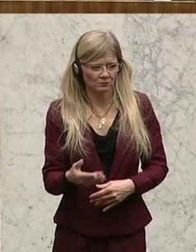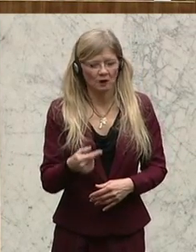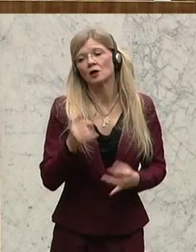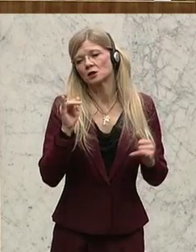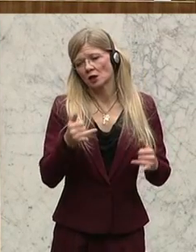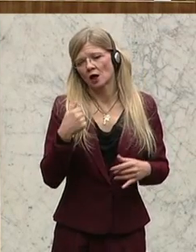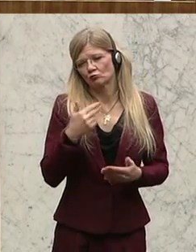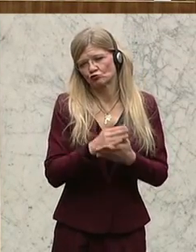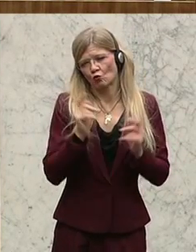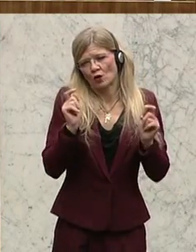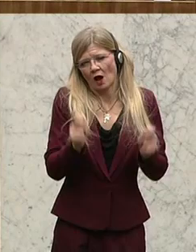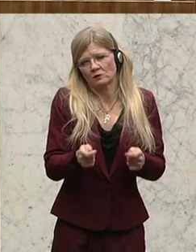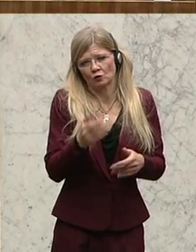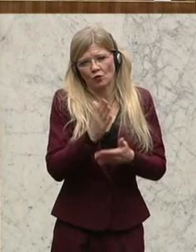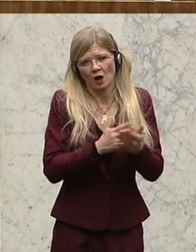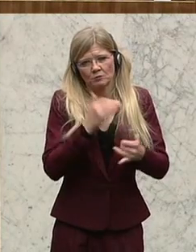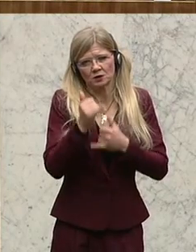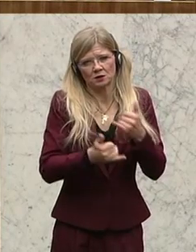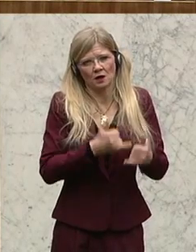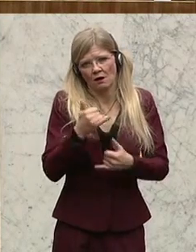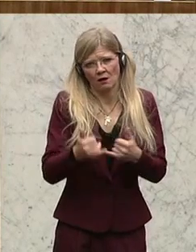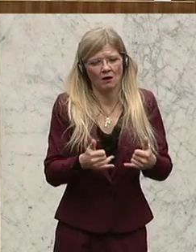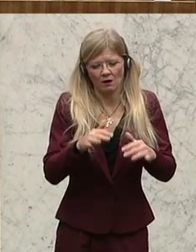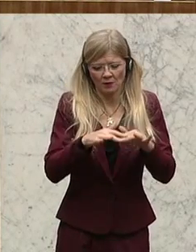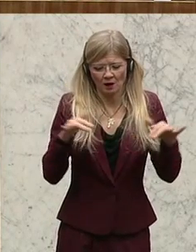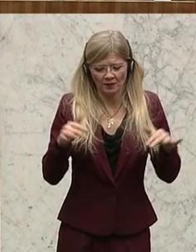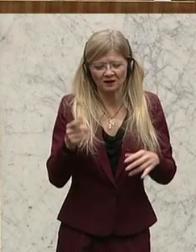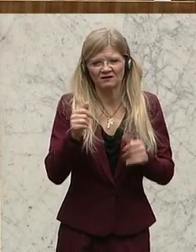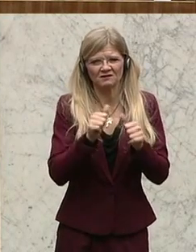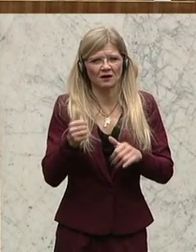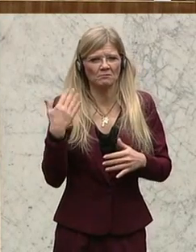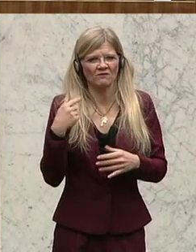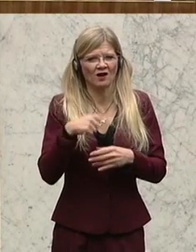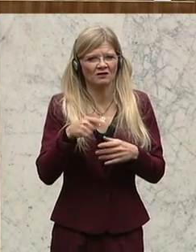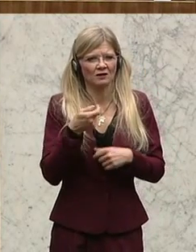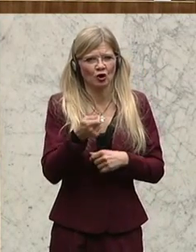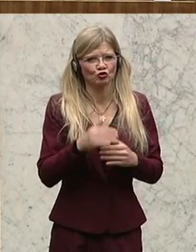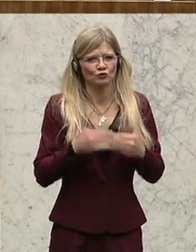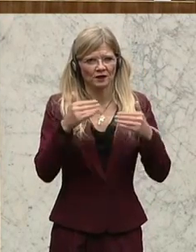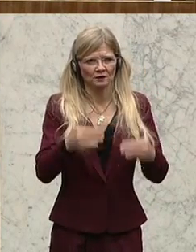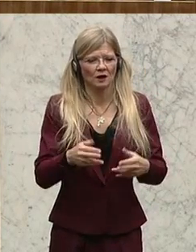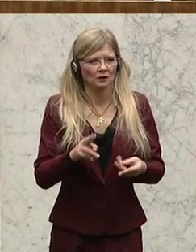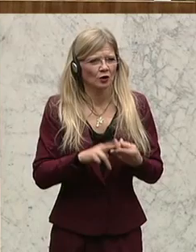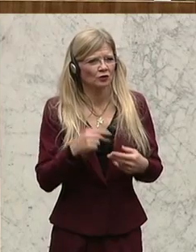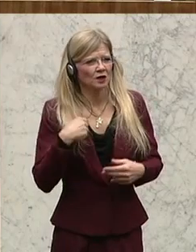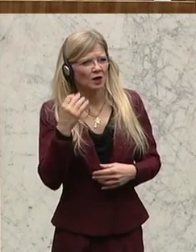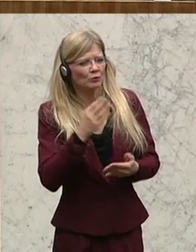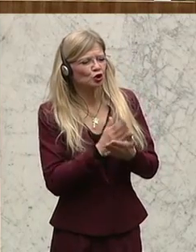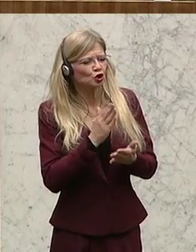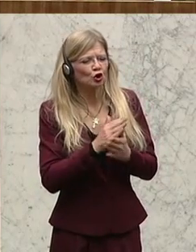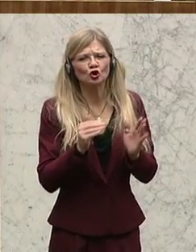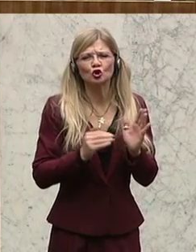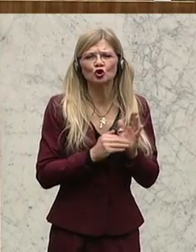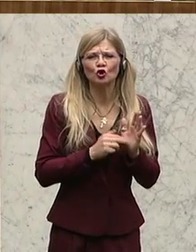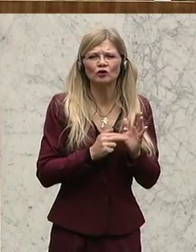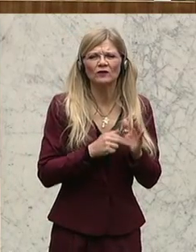wurde im Innenausschuss im Dezember wieder vertagt. Und ich glaube, das ist schon notwendig und der Herr Pilz hat hier leider den Sinn und